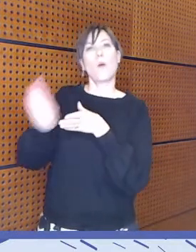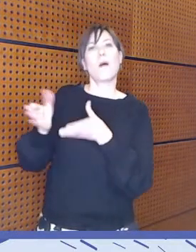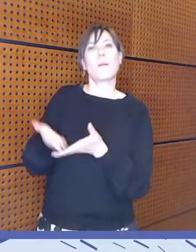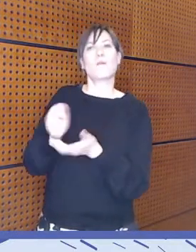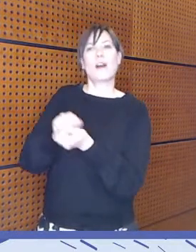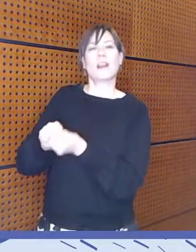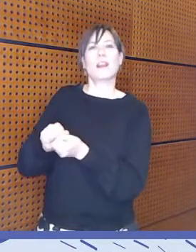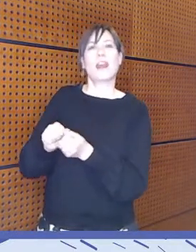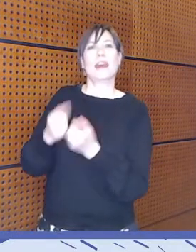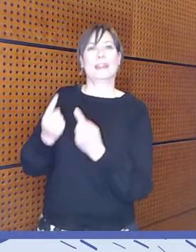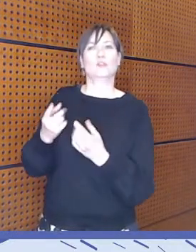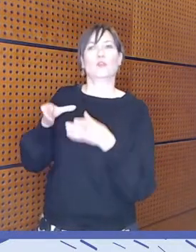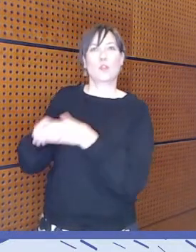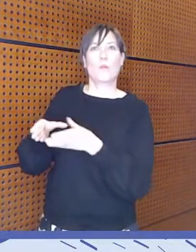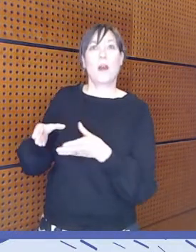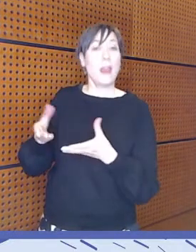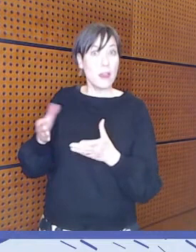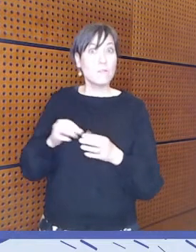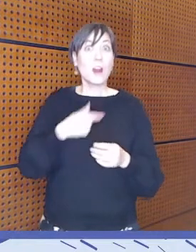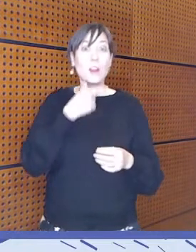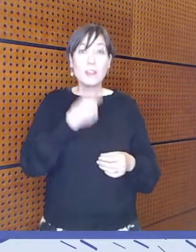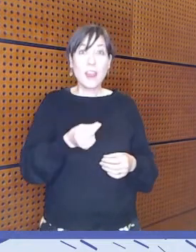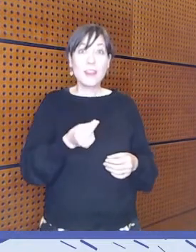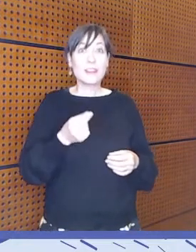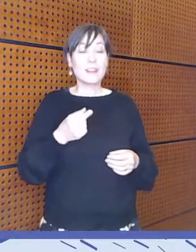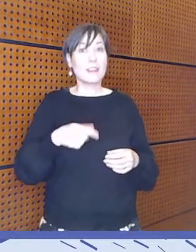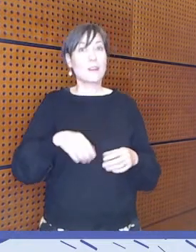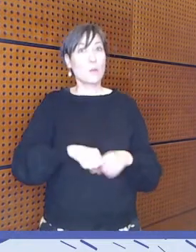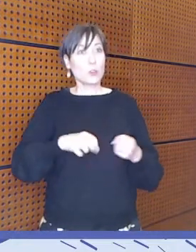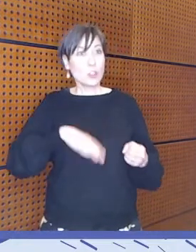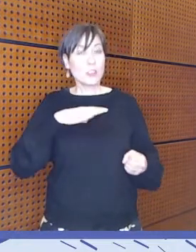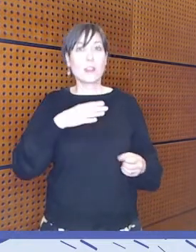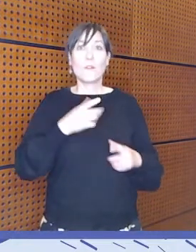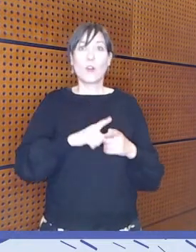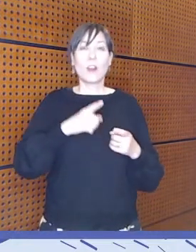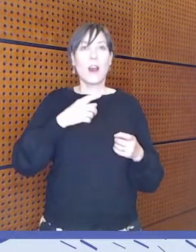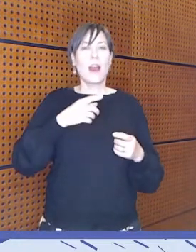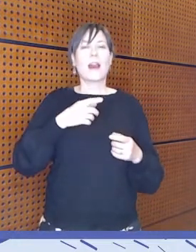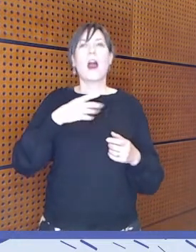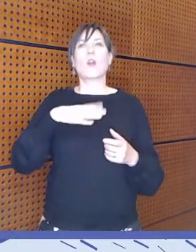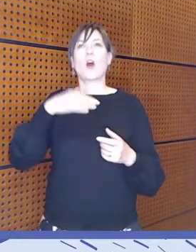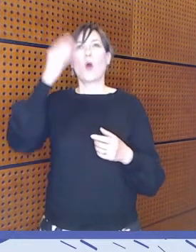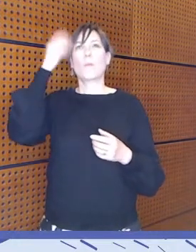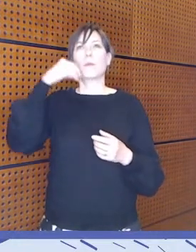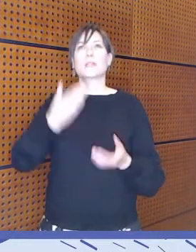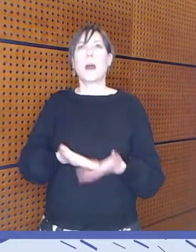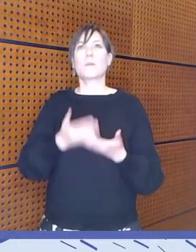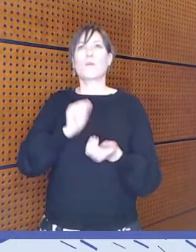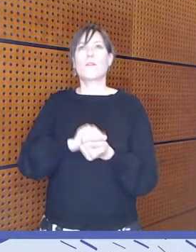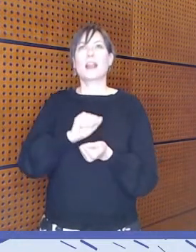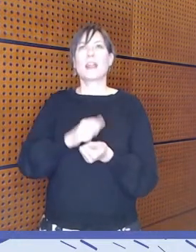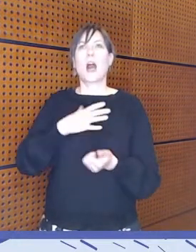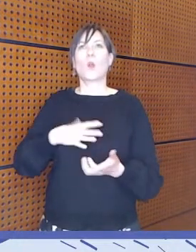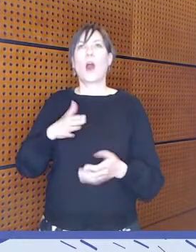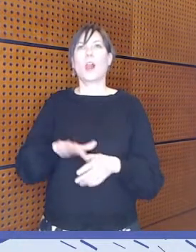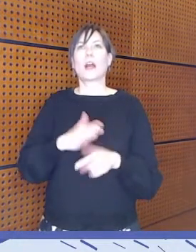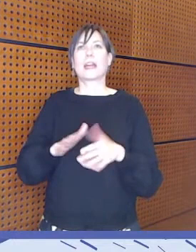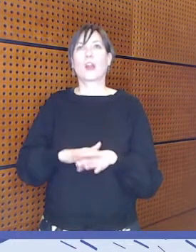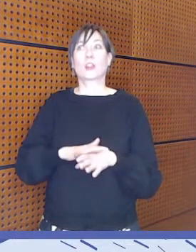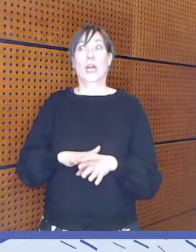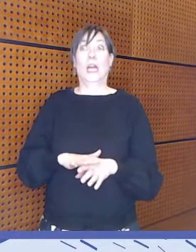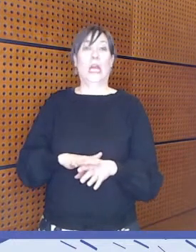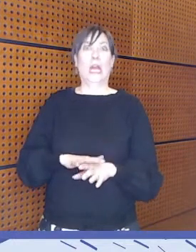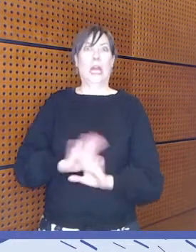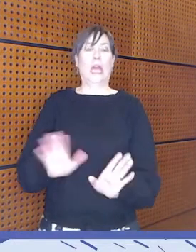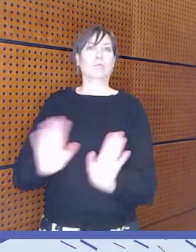voitte kuvitella, kuinka joku teini haluaa ottaa oppimisen apuvälineen käyttöön. Niin siinä vaiheessa ehkä voi olla aika